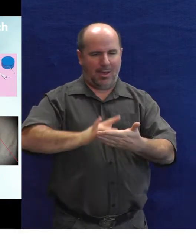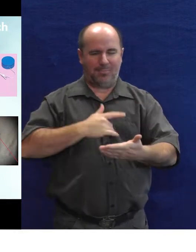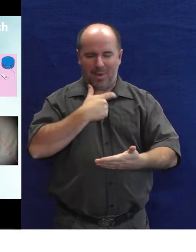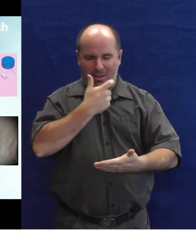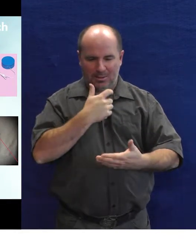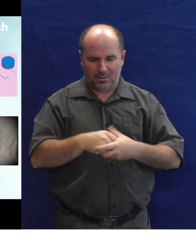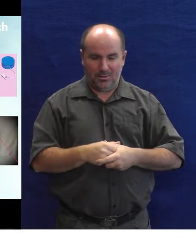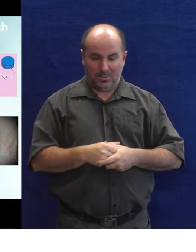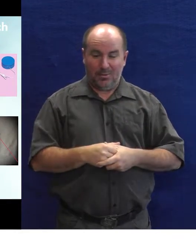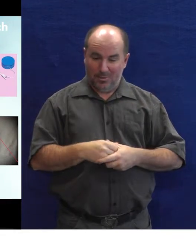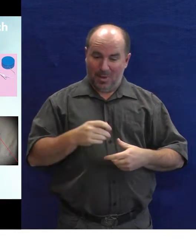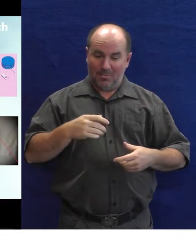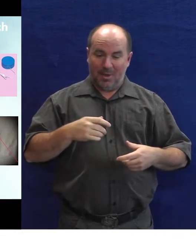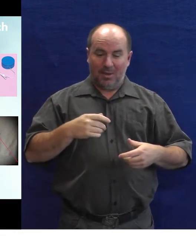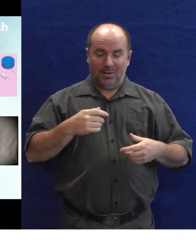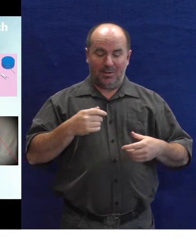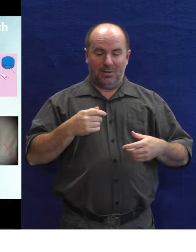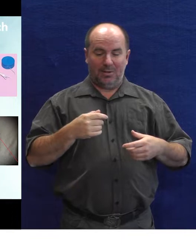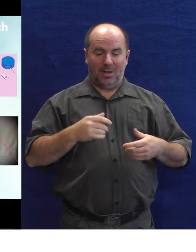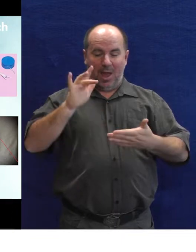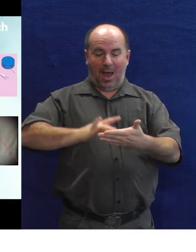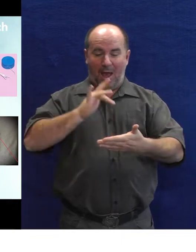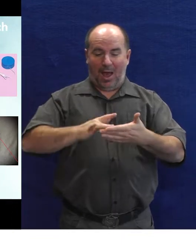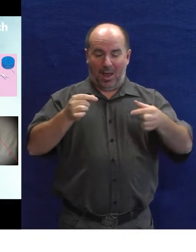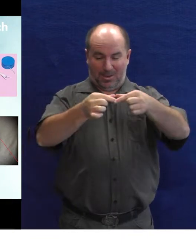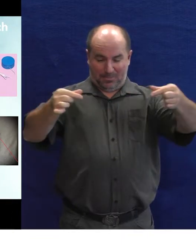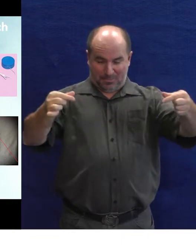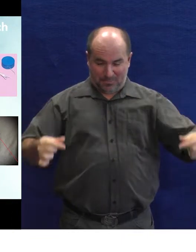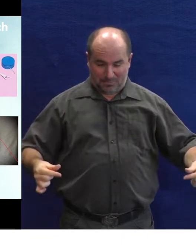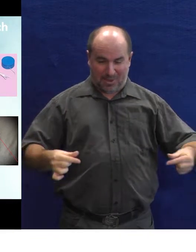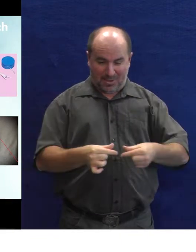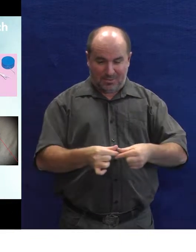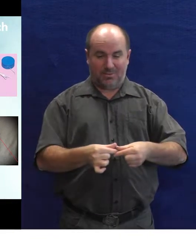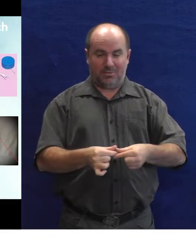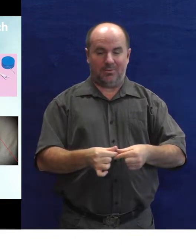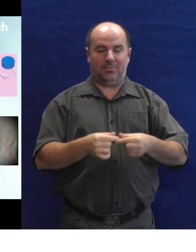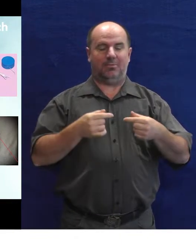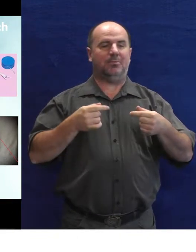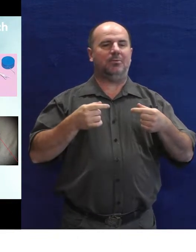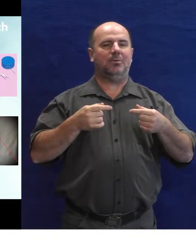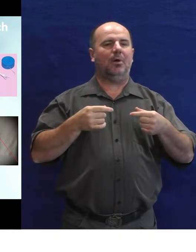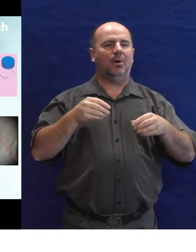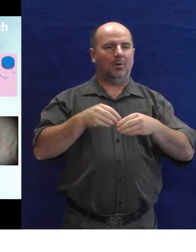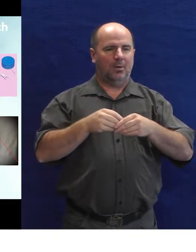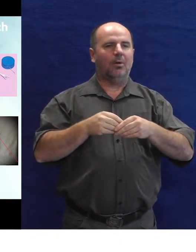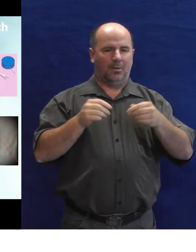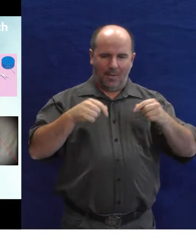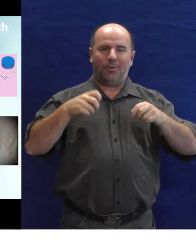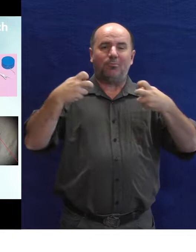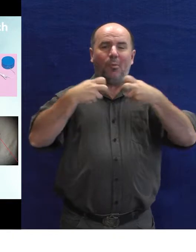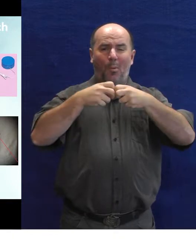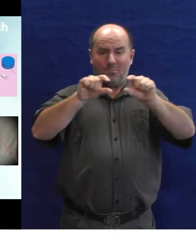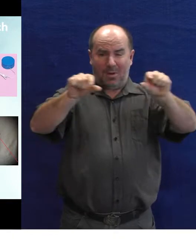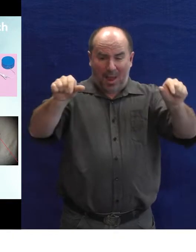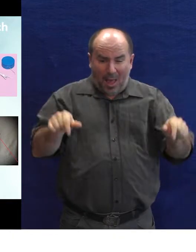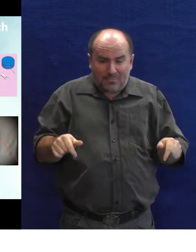takovém gumovém obalu a do toho zasezená vodící mřížka pro lepší ovládání právě té aplikace, konkrétně